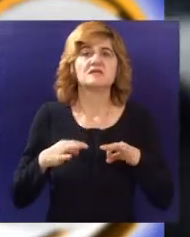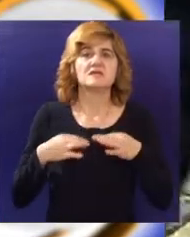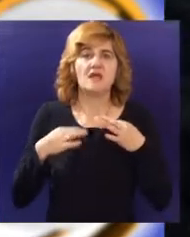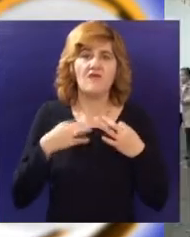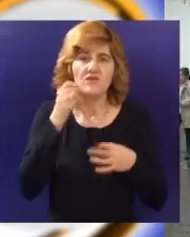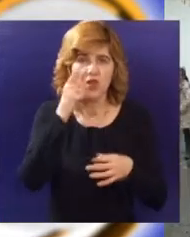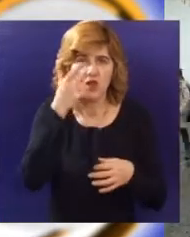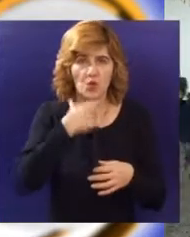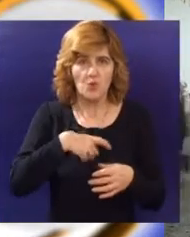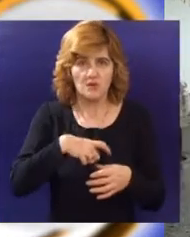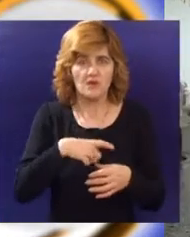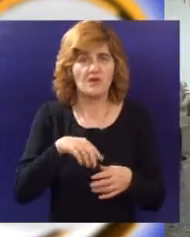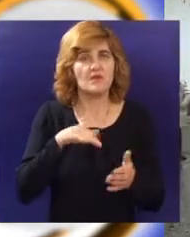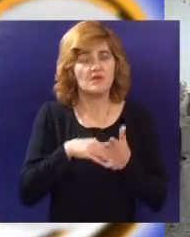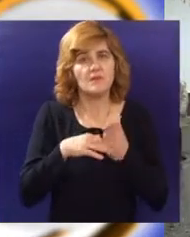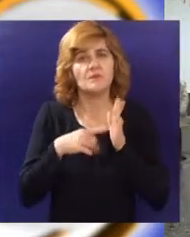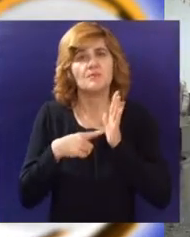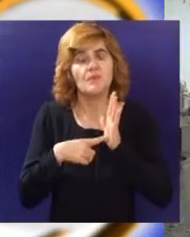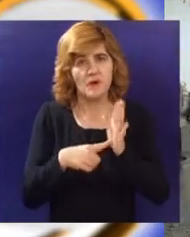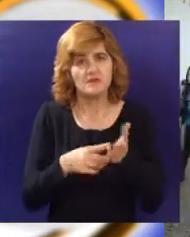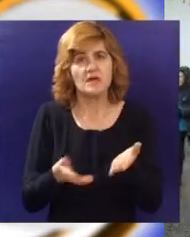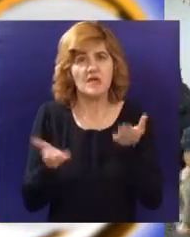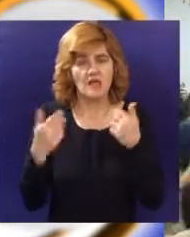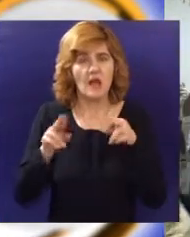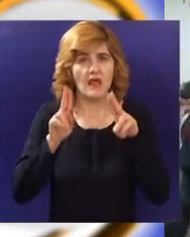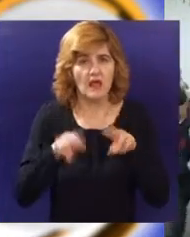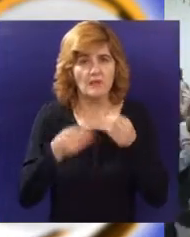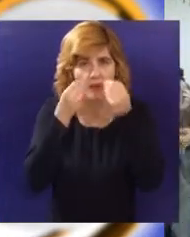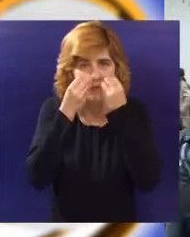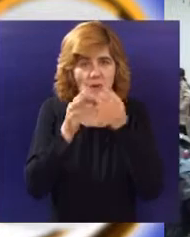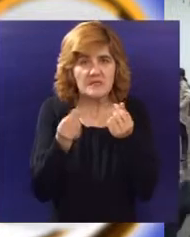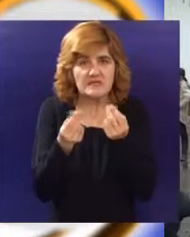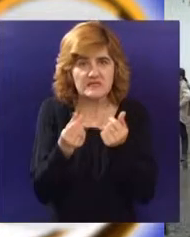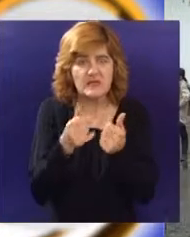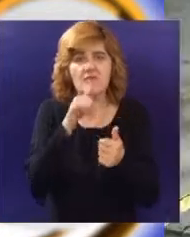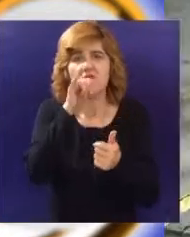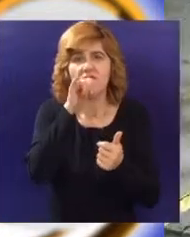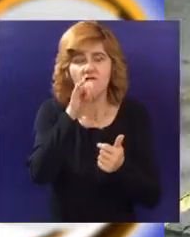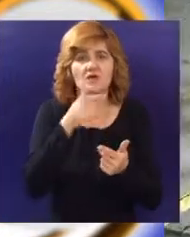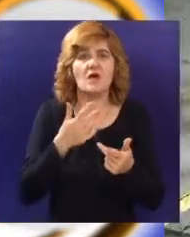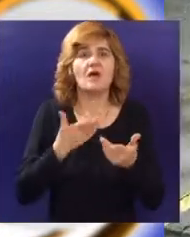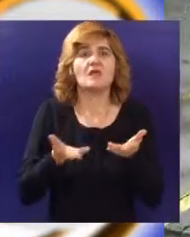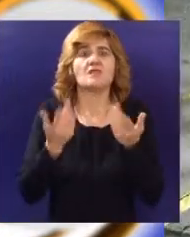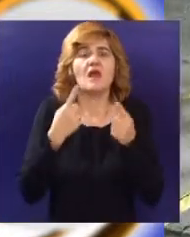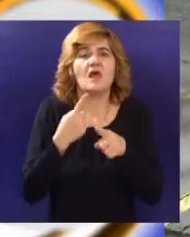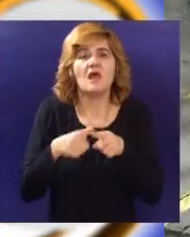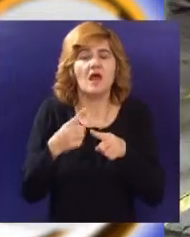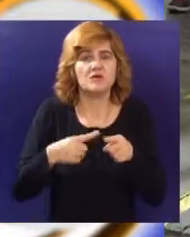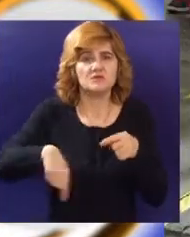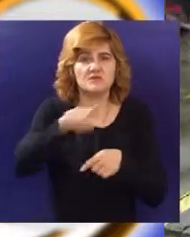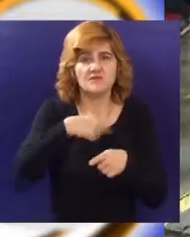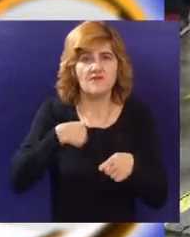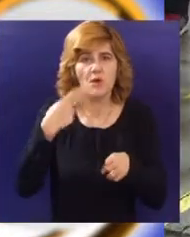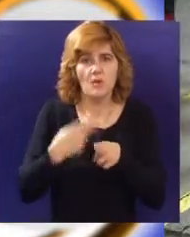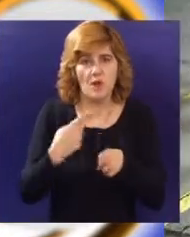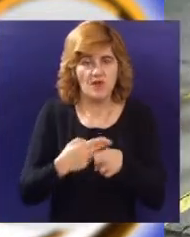Nisu rađena ni istraživanja koje bi pokazala da li zbog mogućih zagađenja zemljište i vode subotičeni obuljevaju od